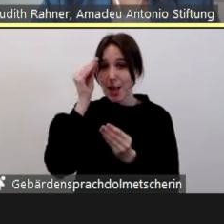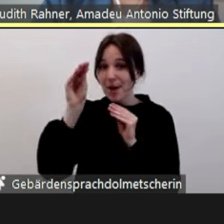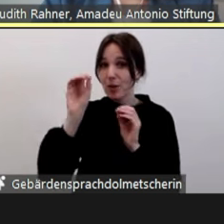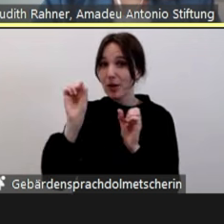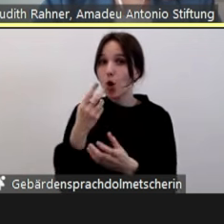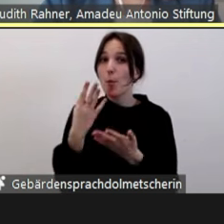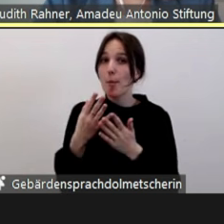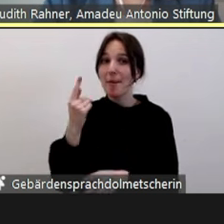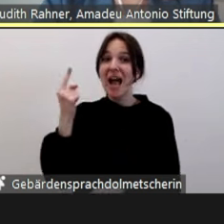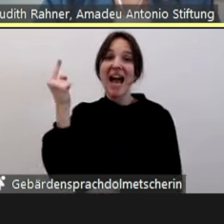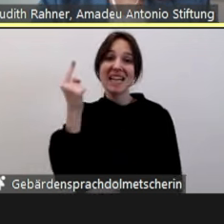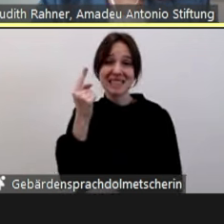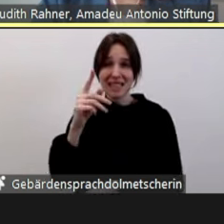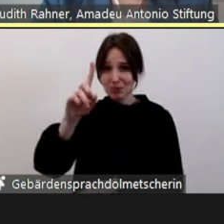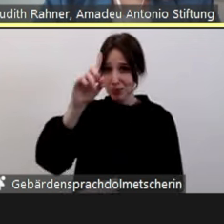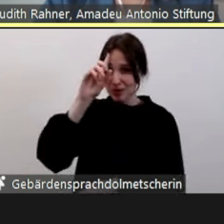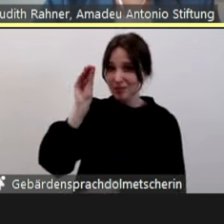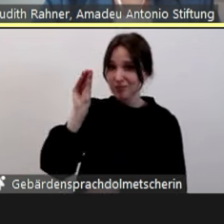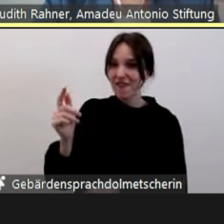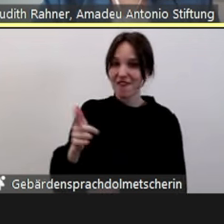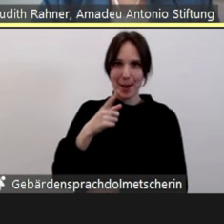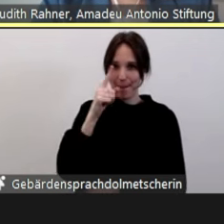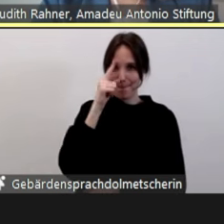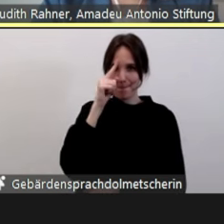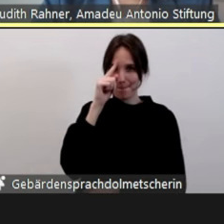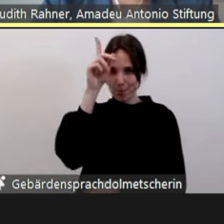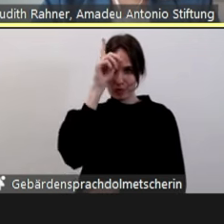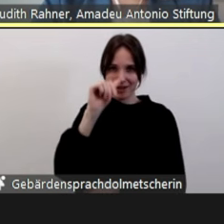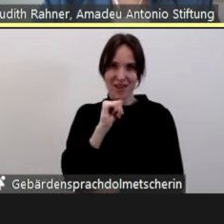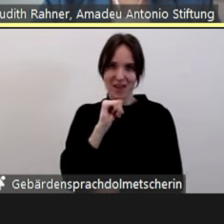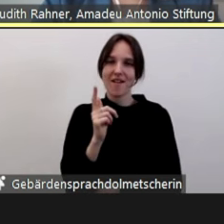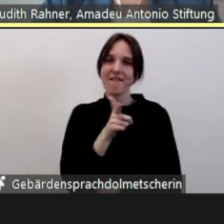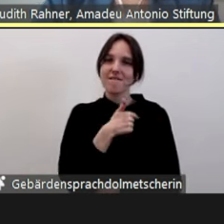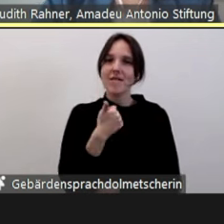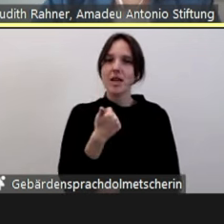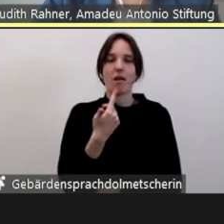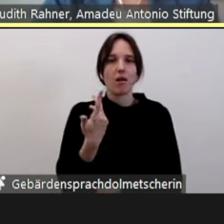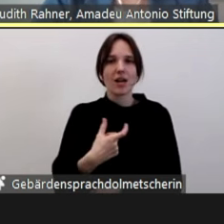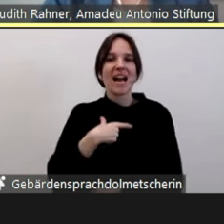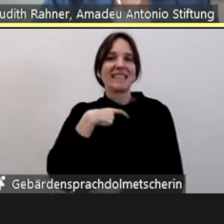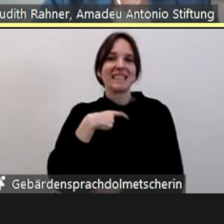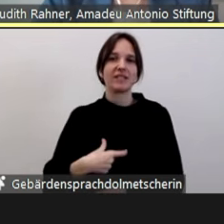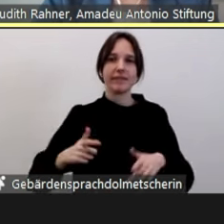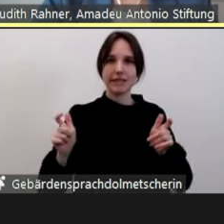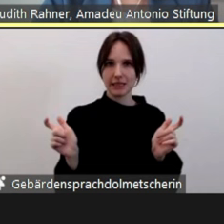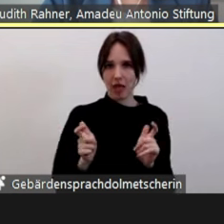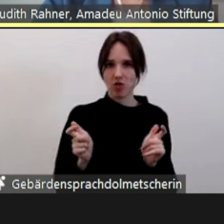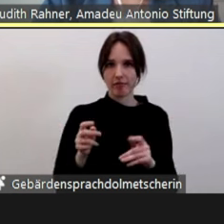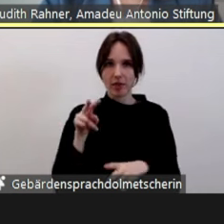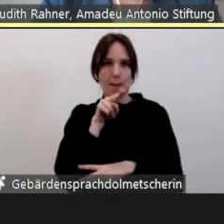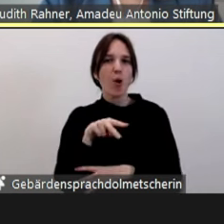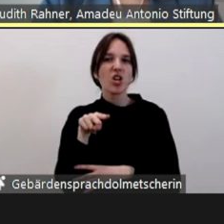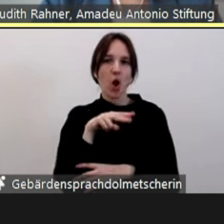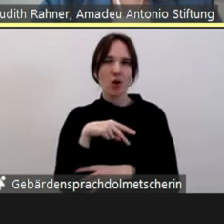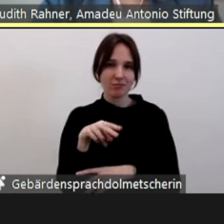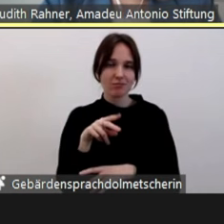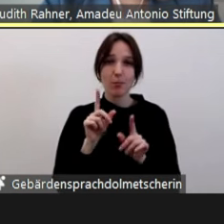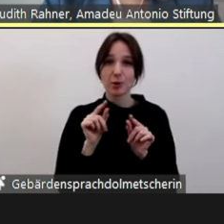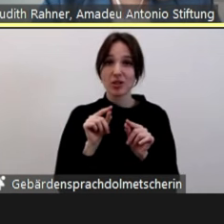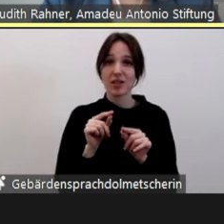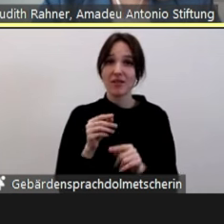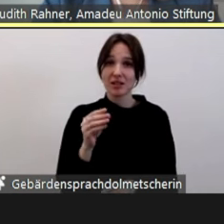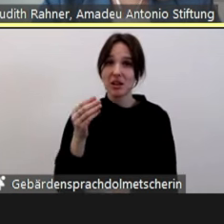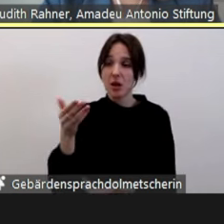angezeigt worden. Wir sind natürlich nicht die Polizei, sondern wir sind ein zivilgesellschaftliches Monitoring. Wir können solche Fälle die Betroffenen nur dazu